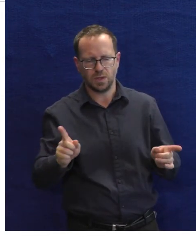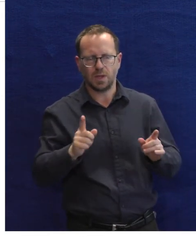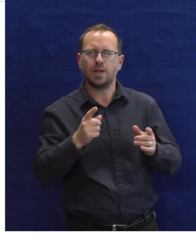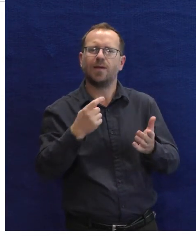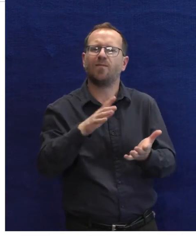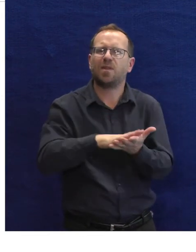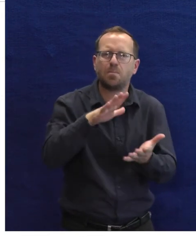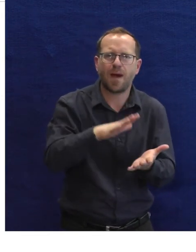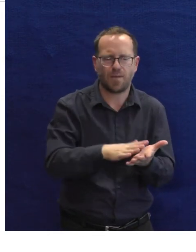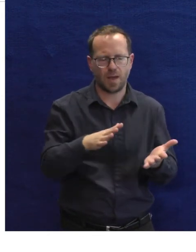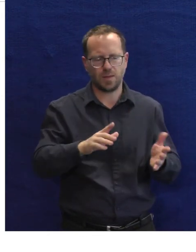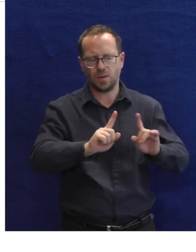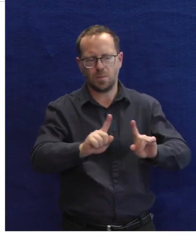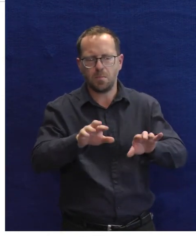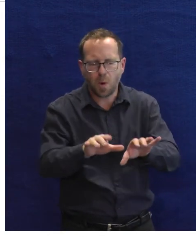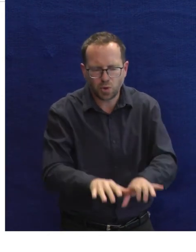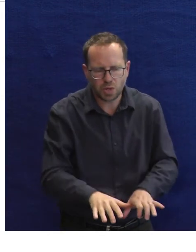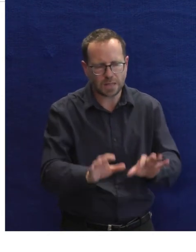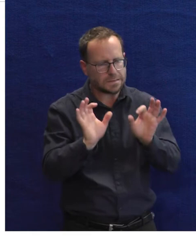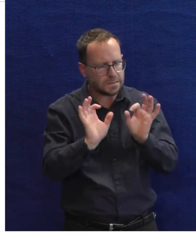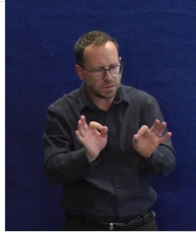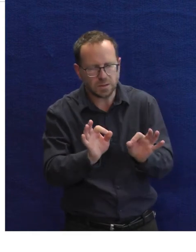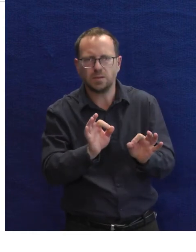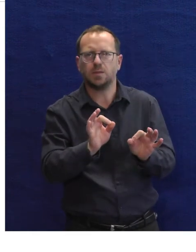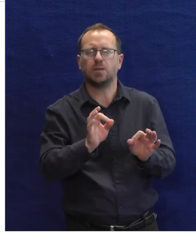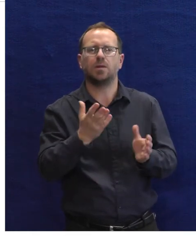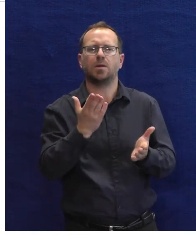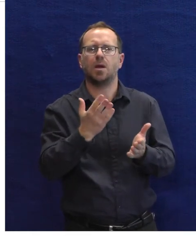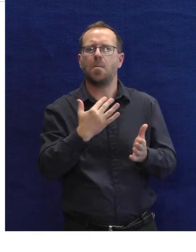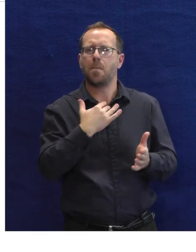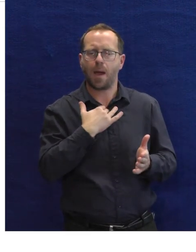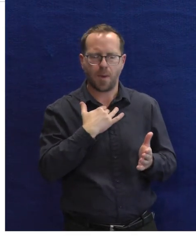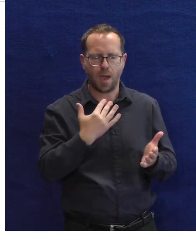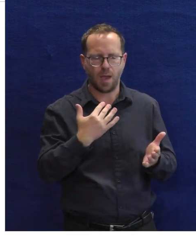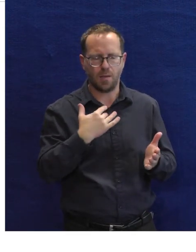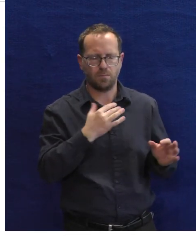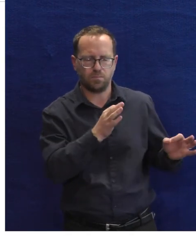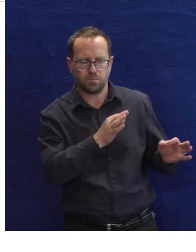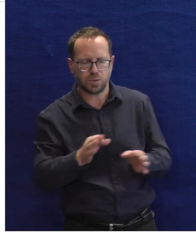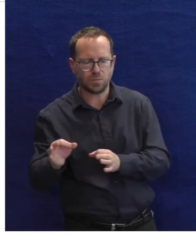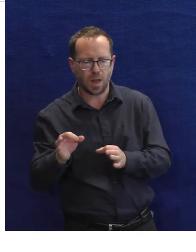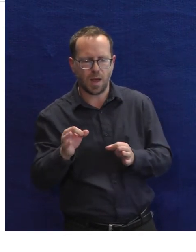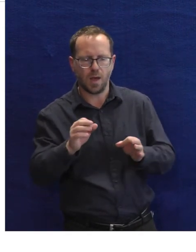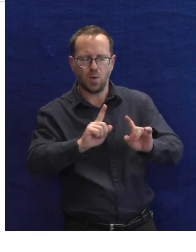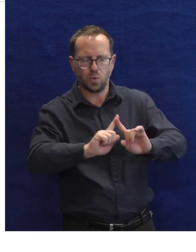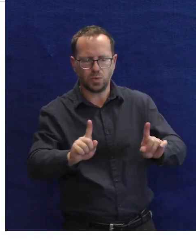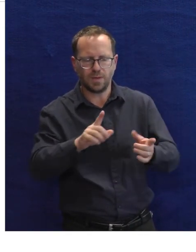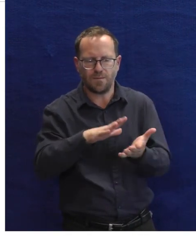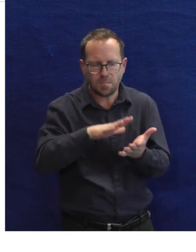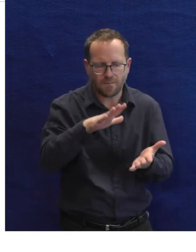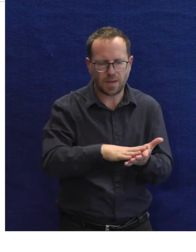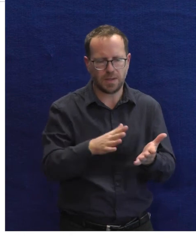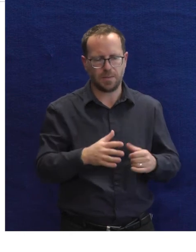Také blančely. Zatím tady nemáme blančel dvě, ale o tom také už jednáme. Takže máme